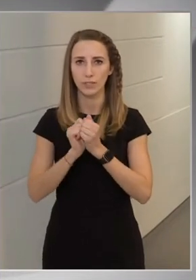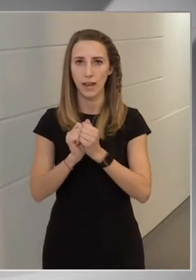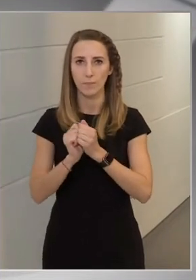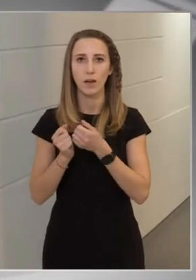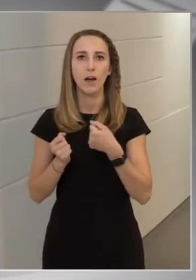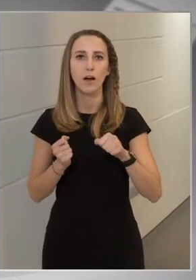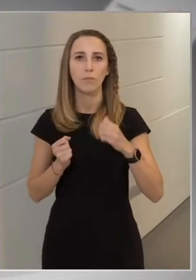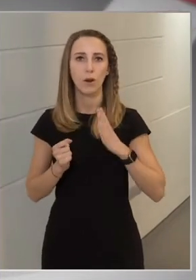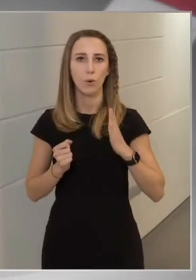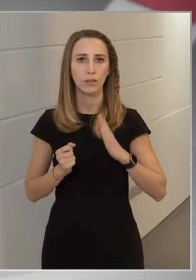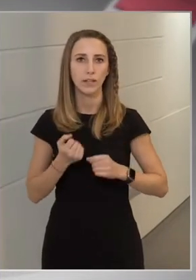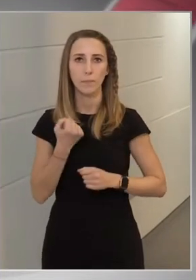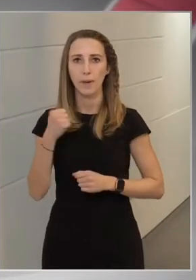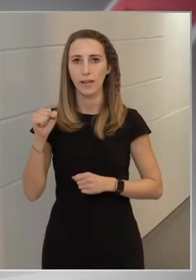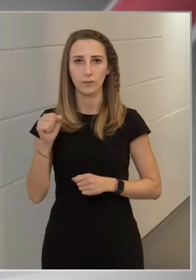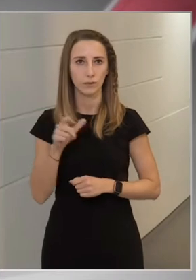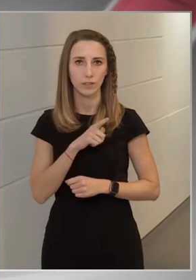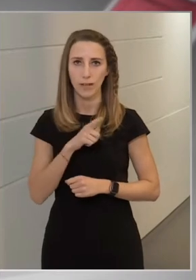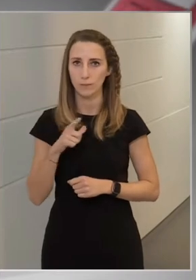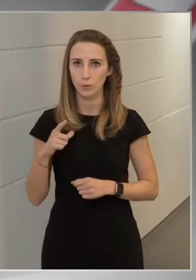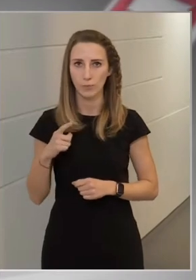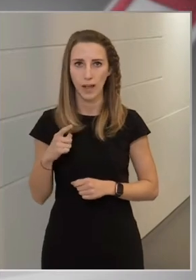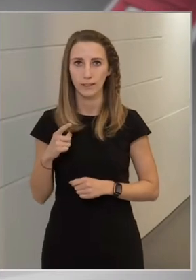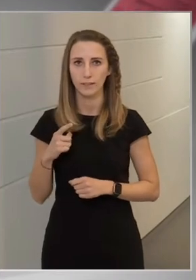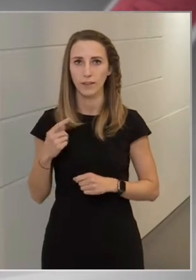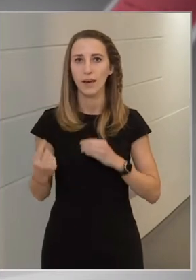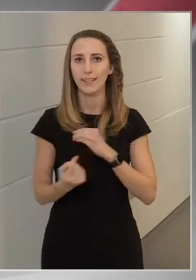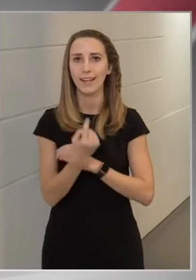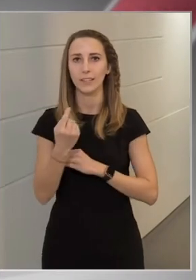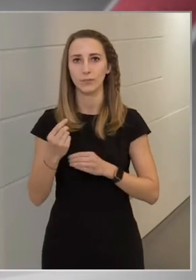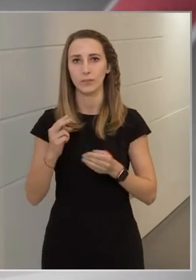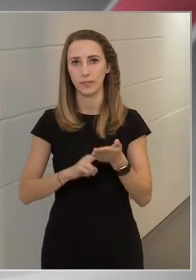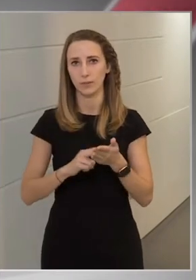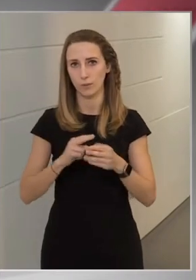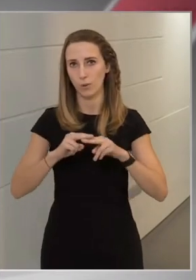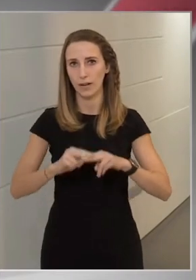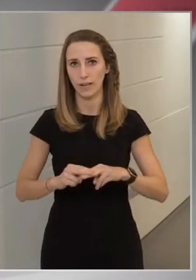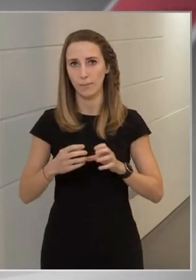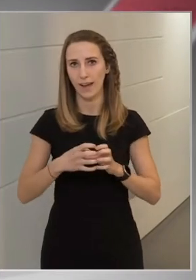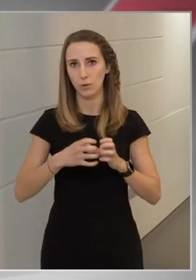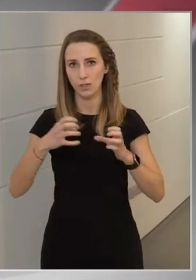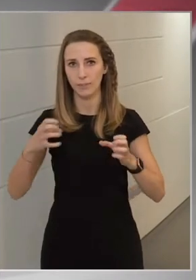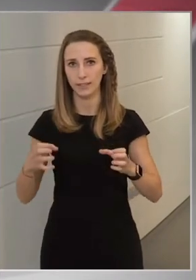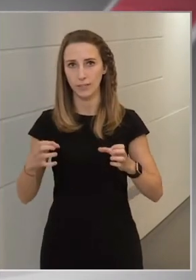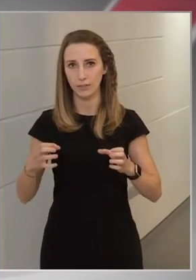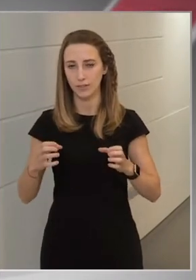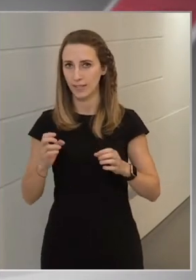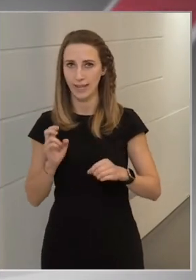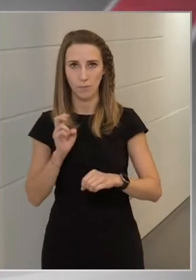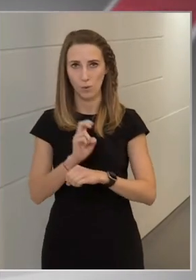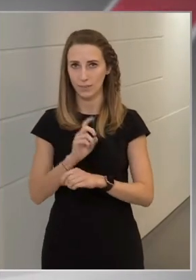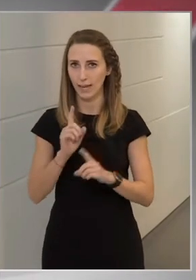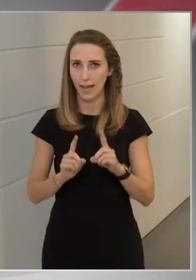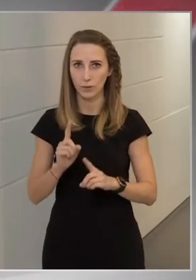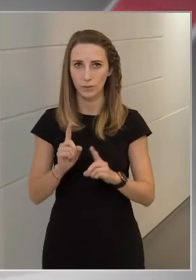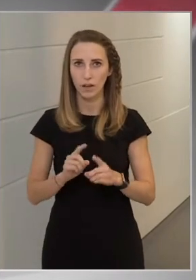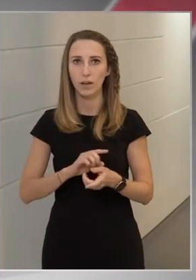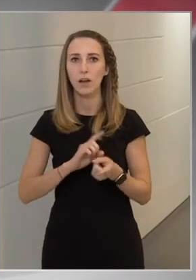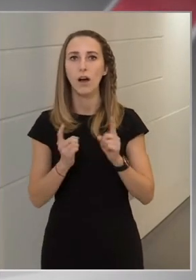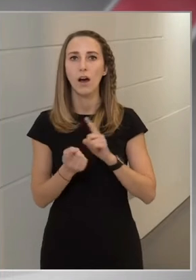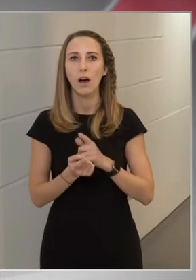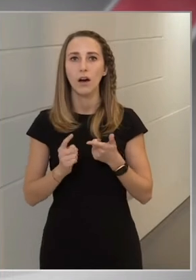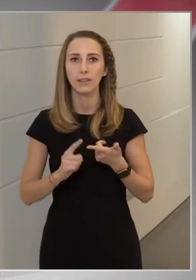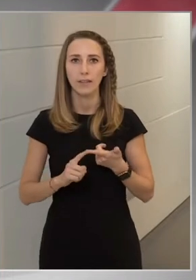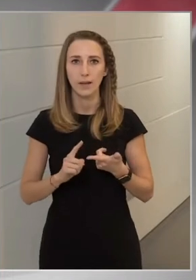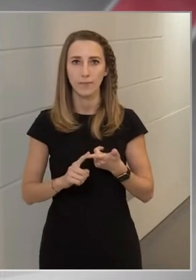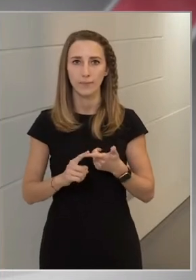baloldali pártok nem csupán a rendkívüli jogrend meghosszabbításához nem járultak hozzá, hanem